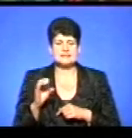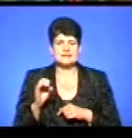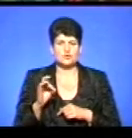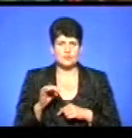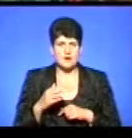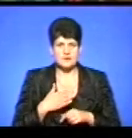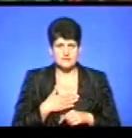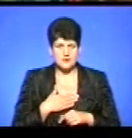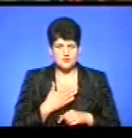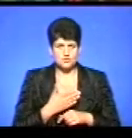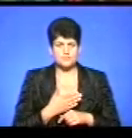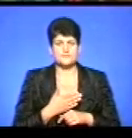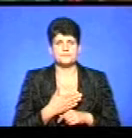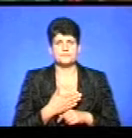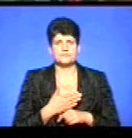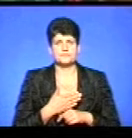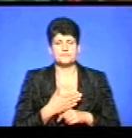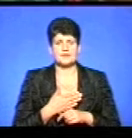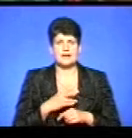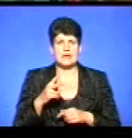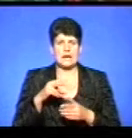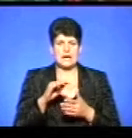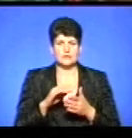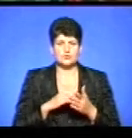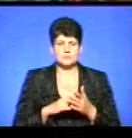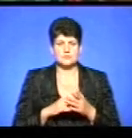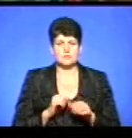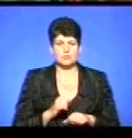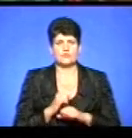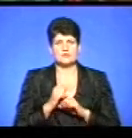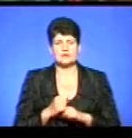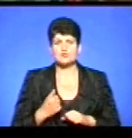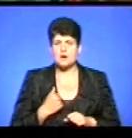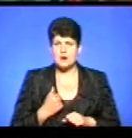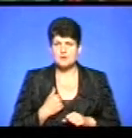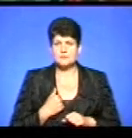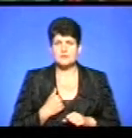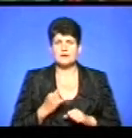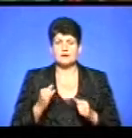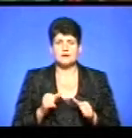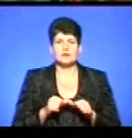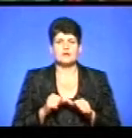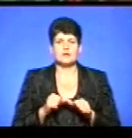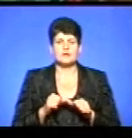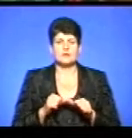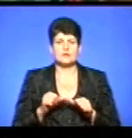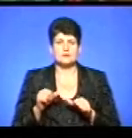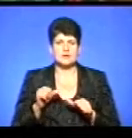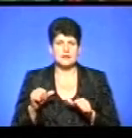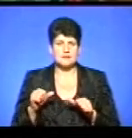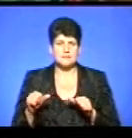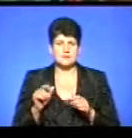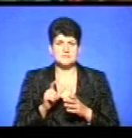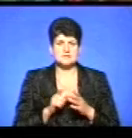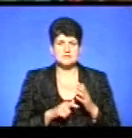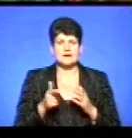літописця повстанської армії. Ну і деякі пісні з Геретою.